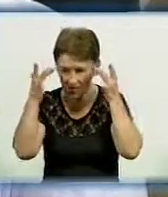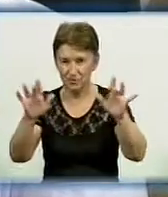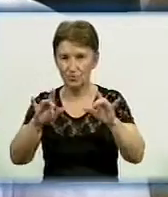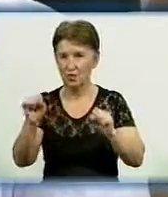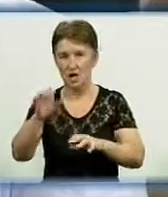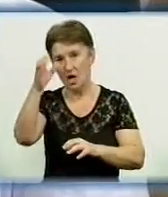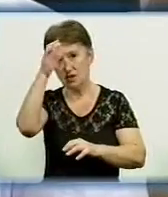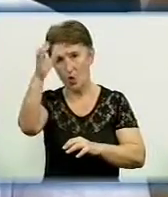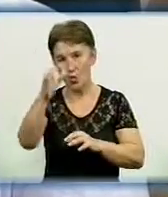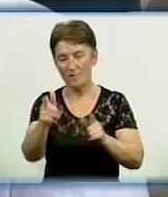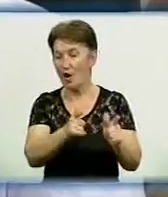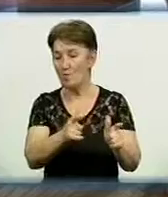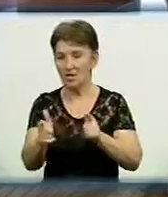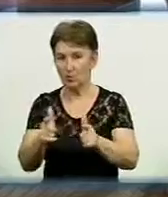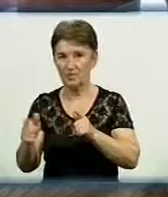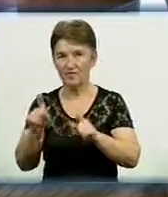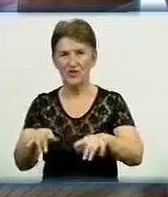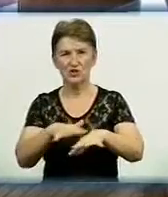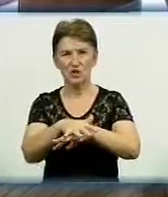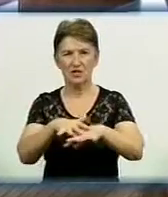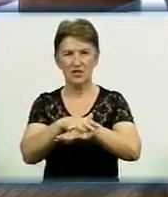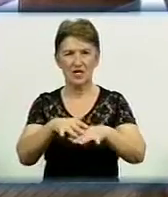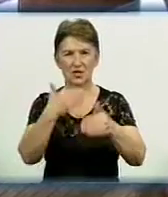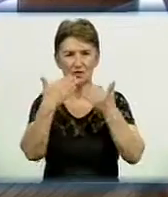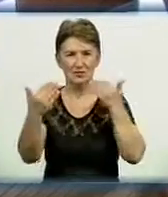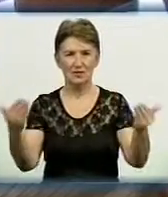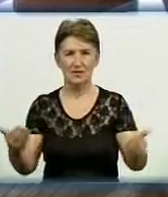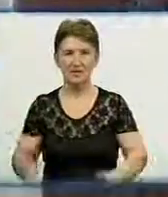підготовлена. Вона репрезентує населення нашої області.